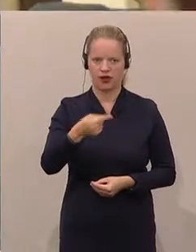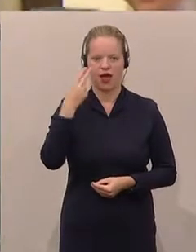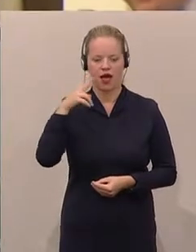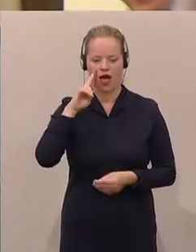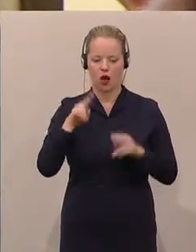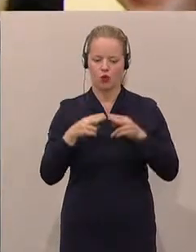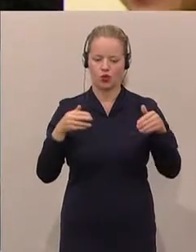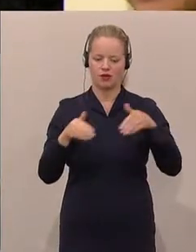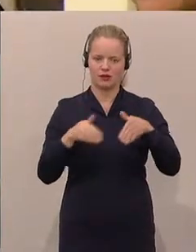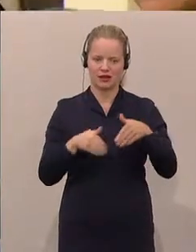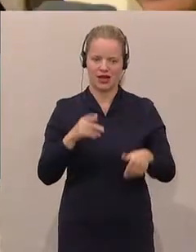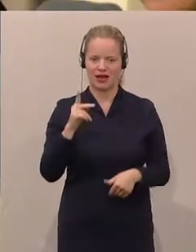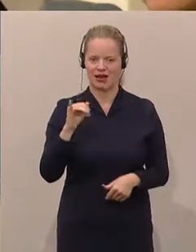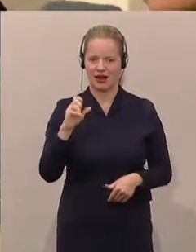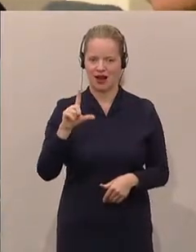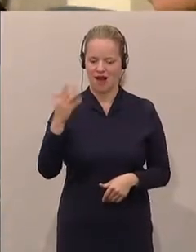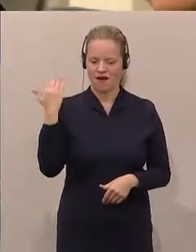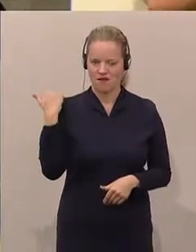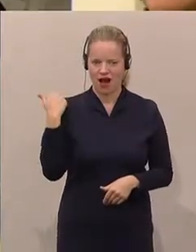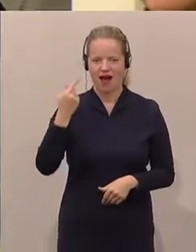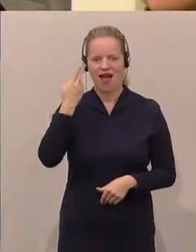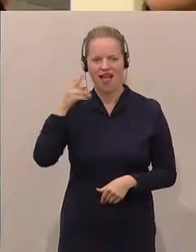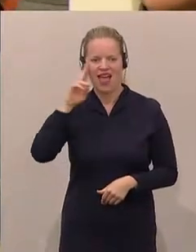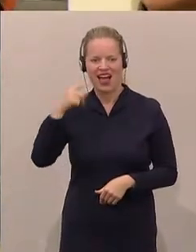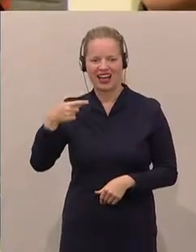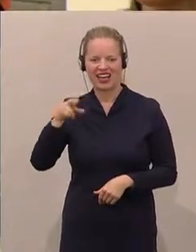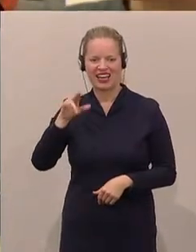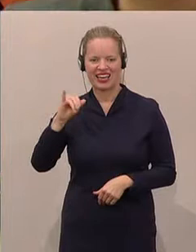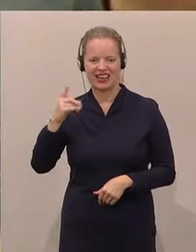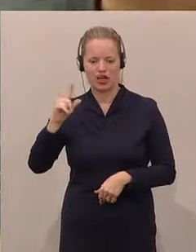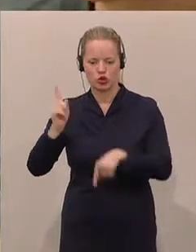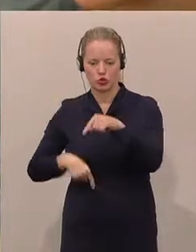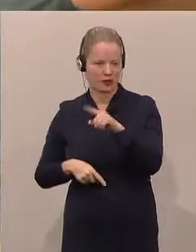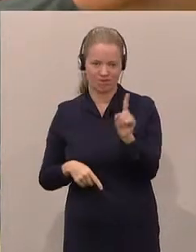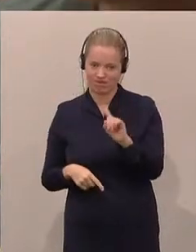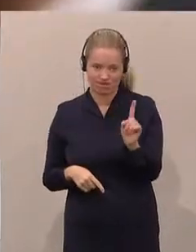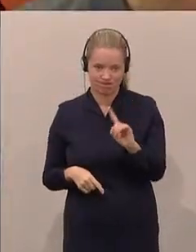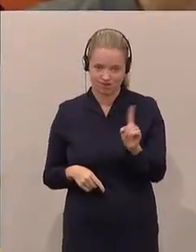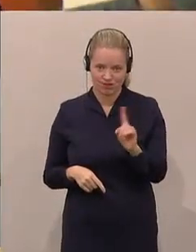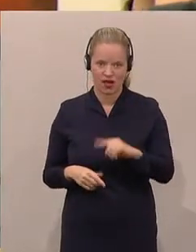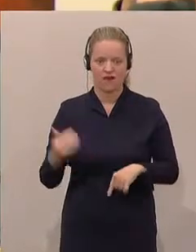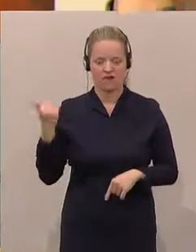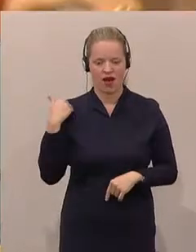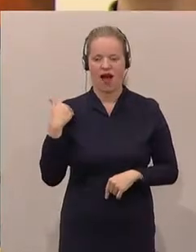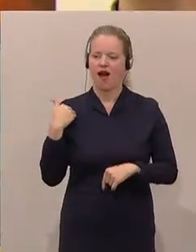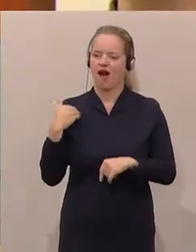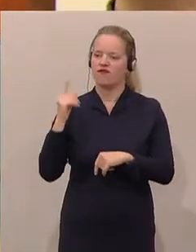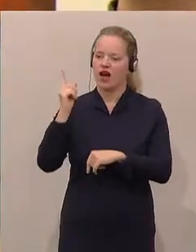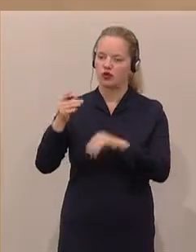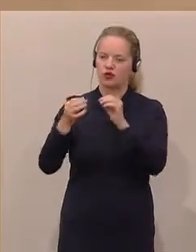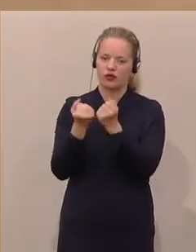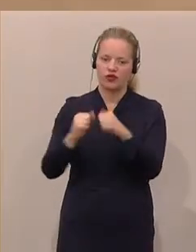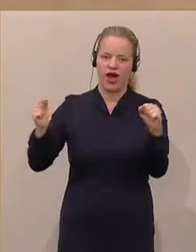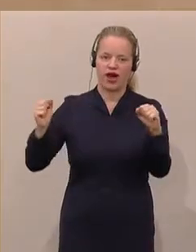hätte den Herrn Griedling suspendiert. Das ist unrichtig. Herr Griedling wurde von der weisungsfreien Disziplinarkonferenz suspendiert.